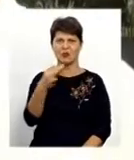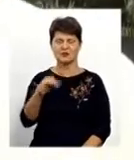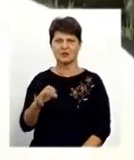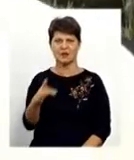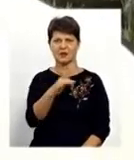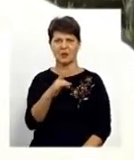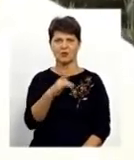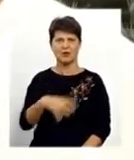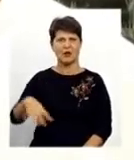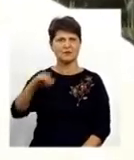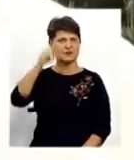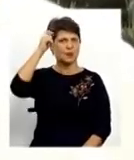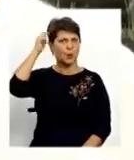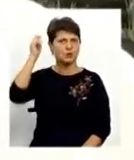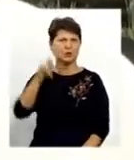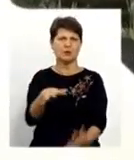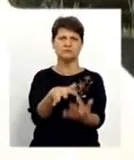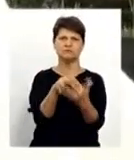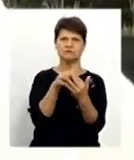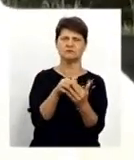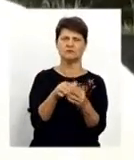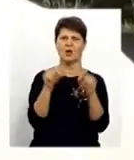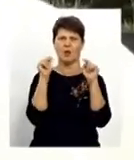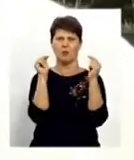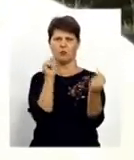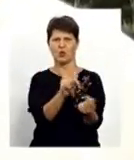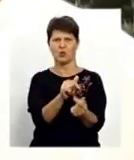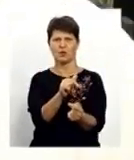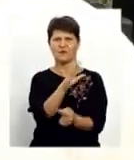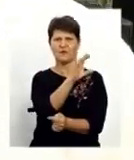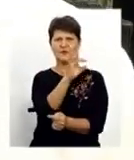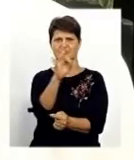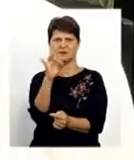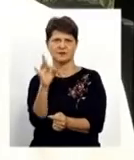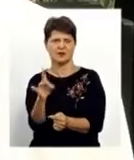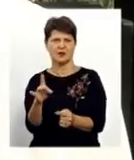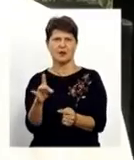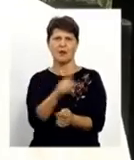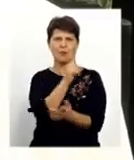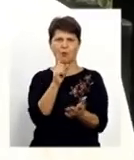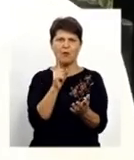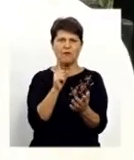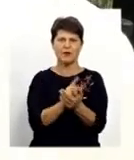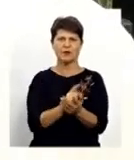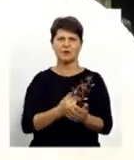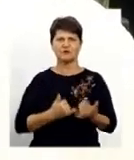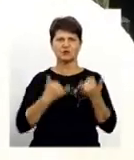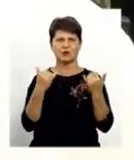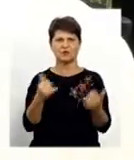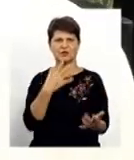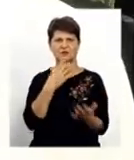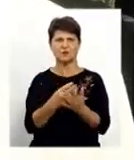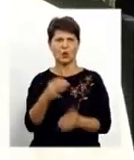влади. Люди тут просто не сиділи, люди воювали. І повинні ми шанувати свою історію, а не